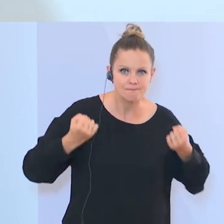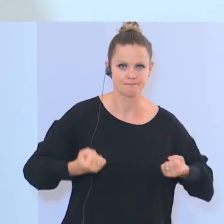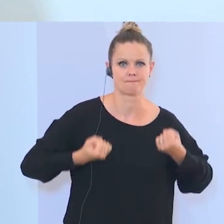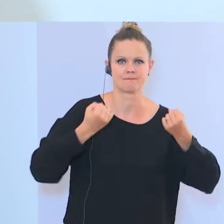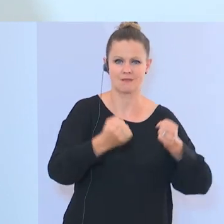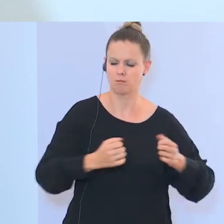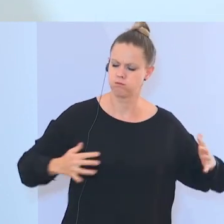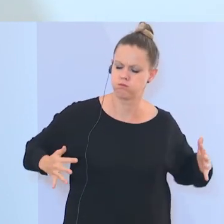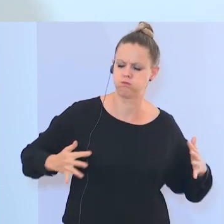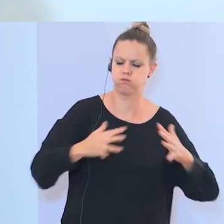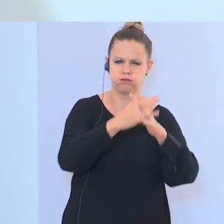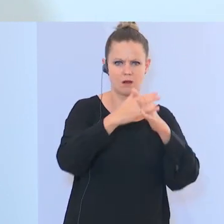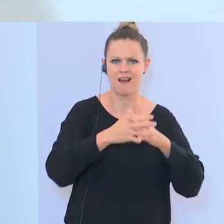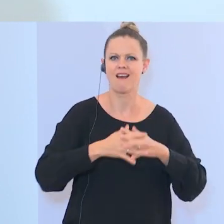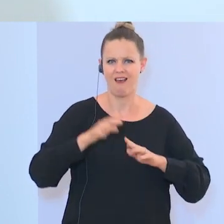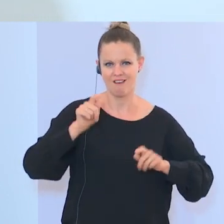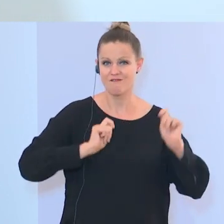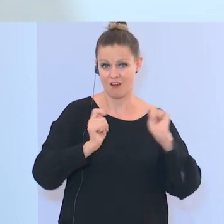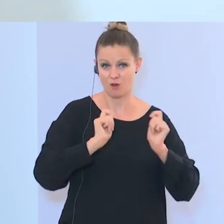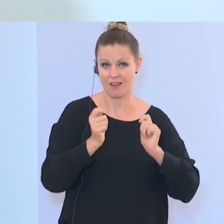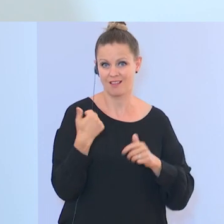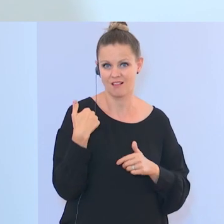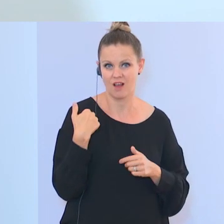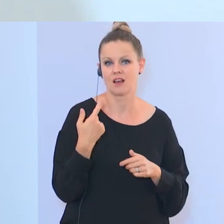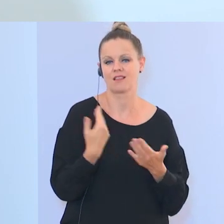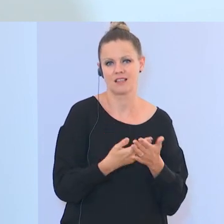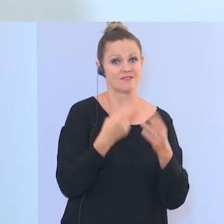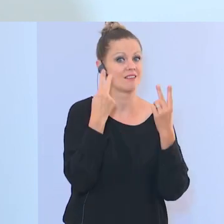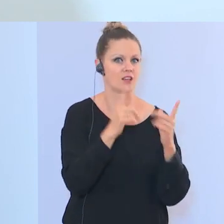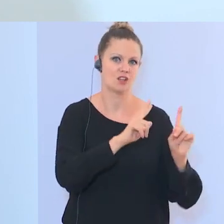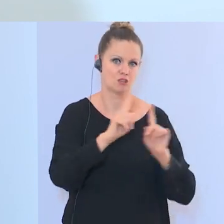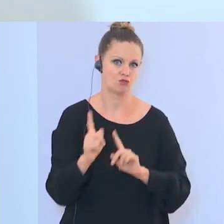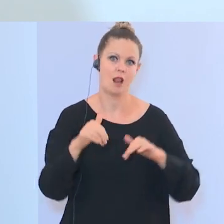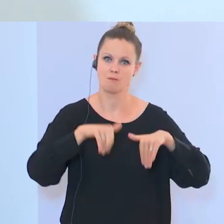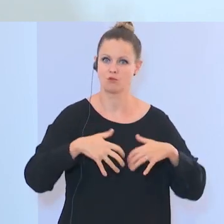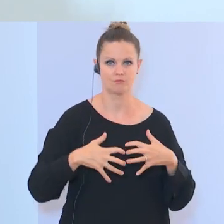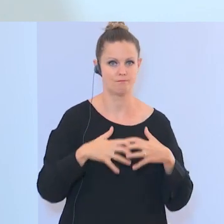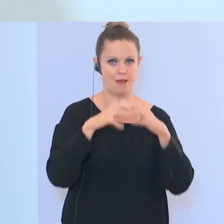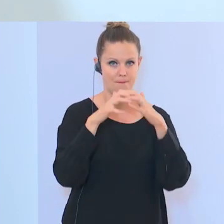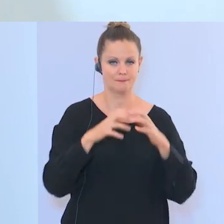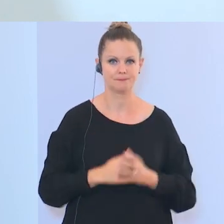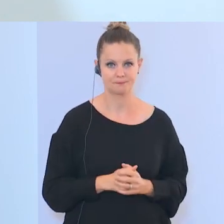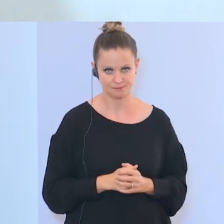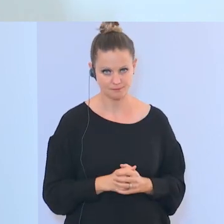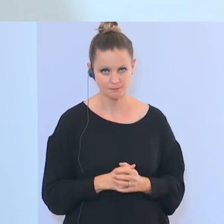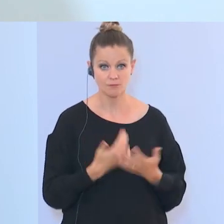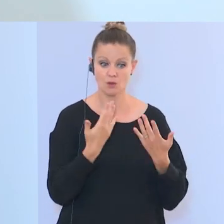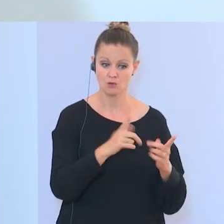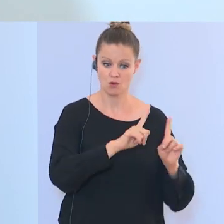Gewalteskalationen Favoriten und wie wichtig es auch ist, diese Stelle einzurichten. Wir möchten mit der Stelle also